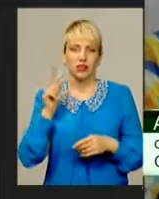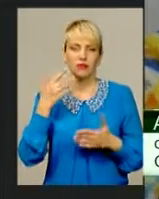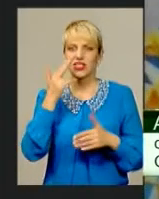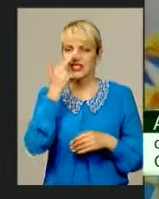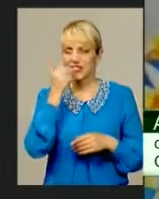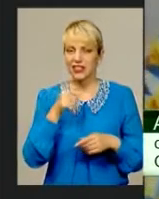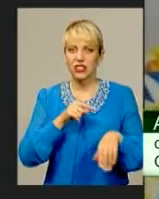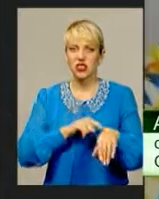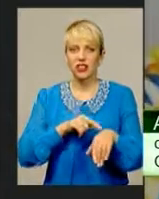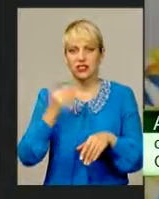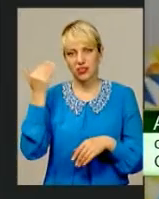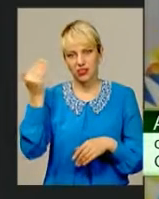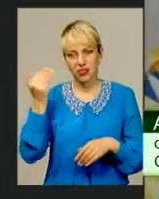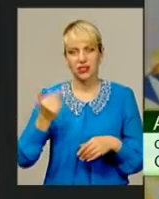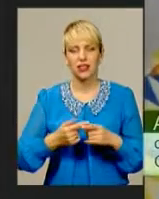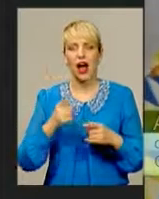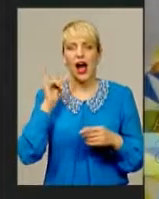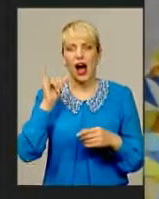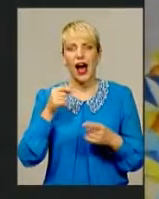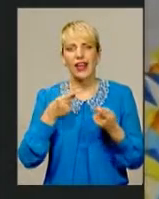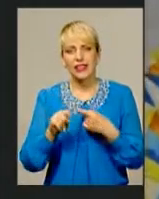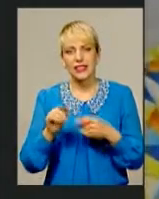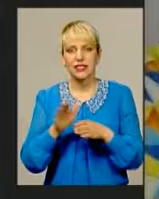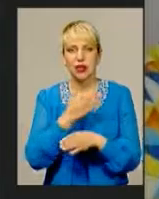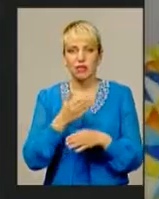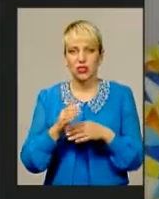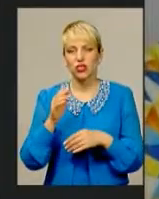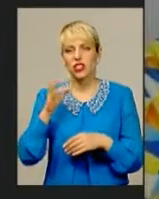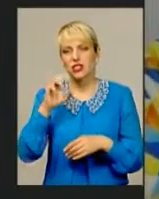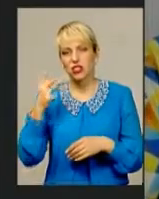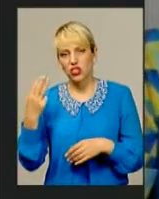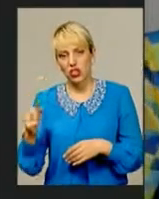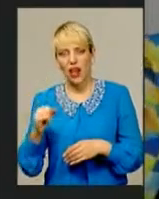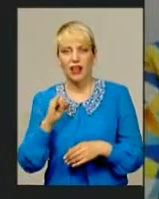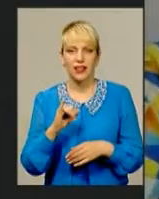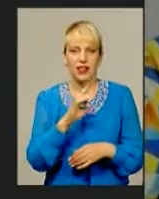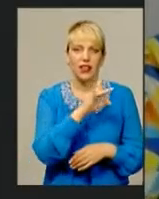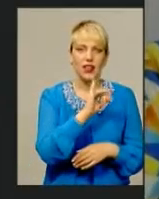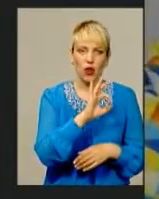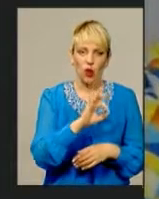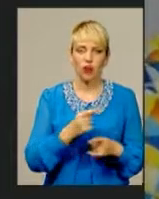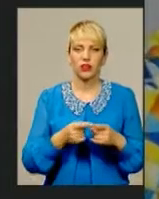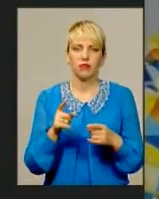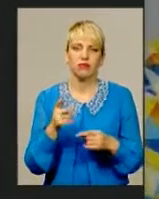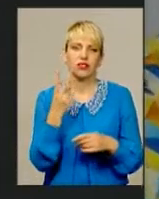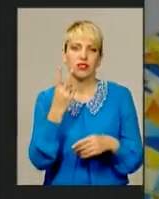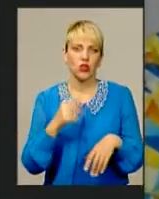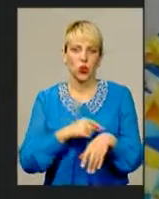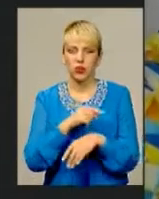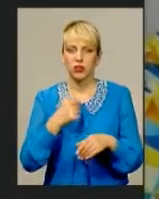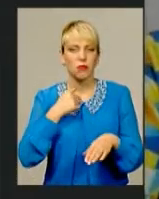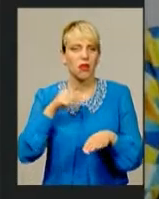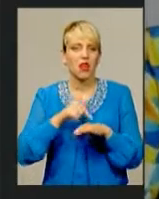цього часу. там різниця 2 часа з Х'юстоном, де ми тренувалися, так що, коли ми приїхали, ми не відчували особи